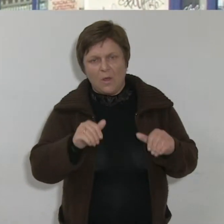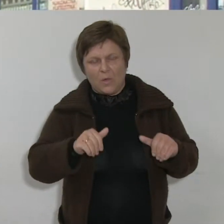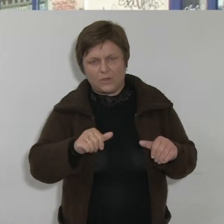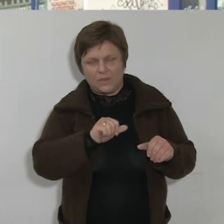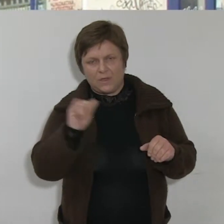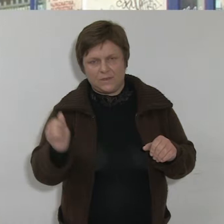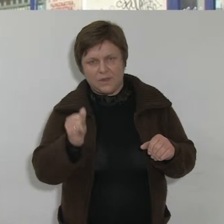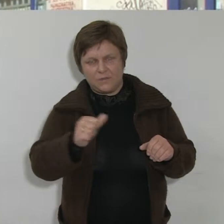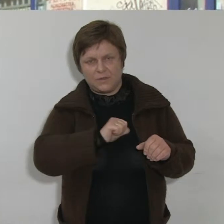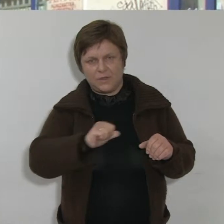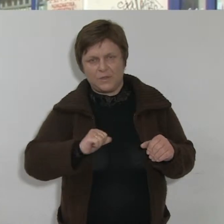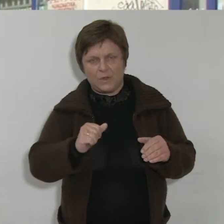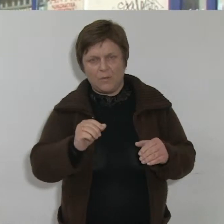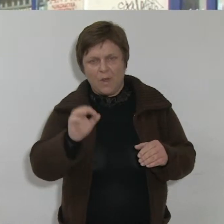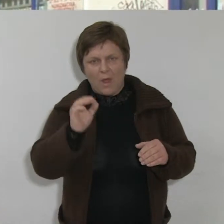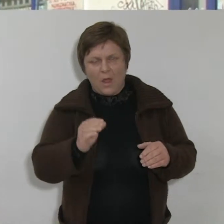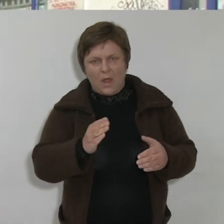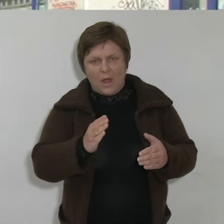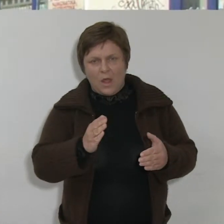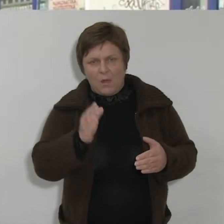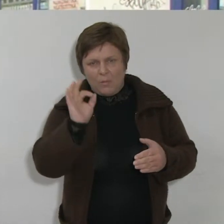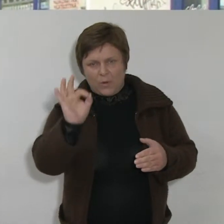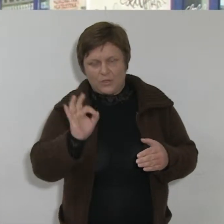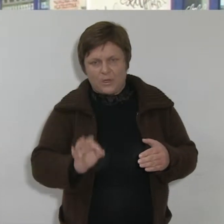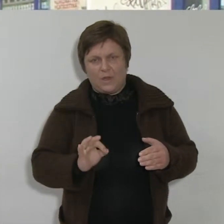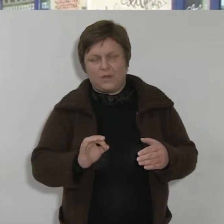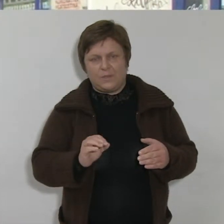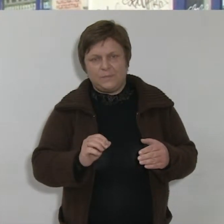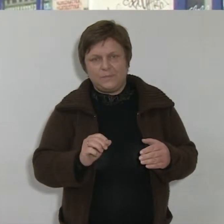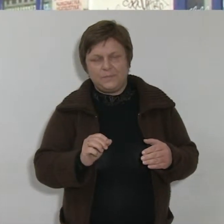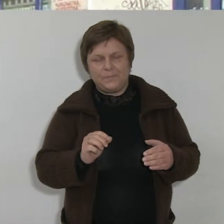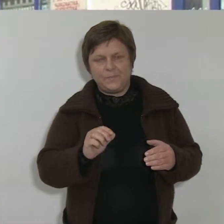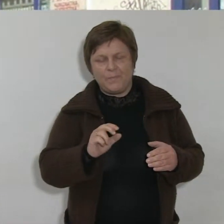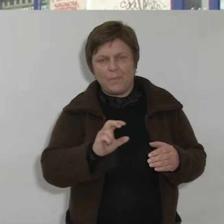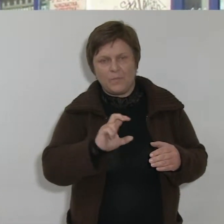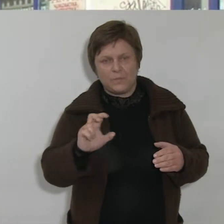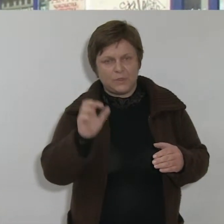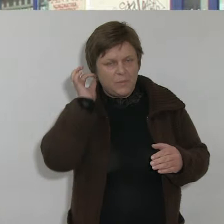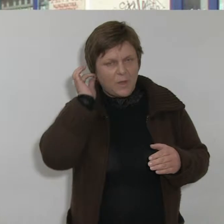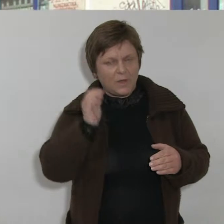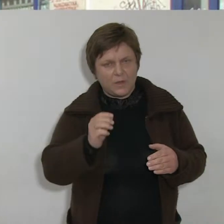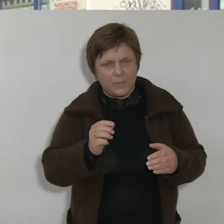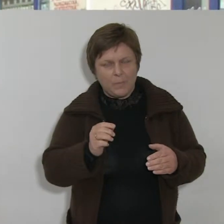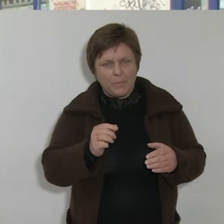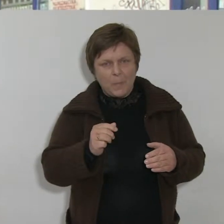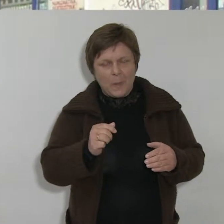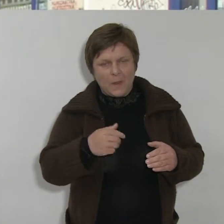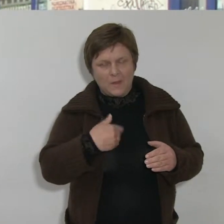odliczała właśnie 1% podatku na takie organizacje? Tak. Akurat mamy w